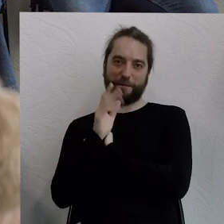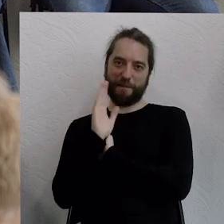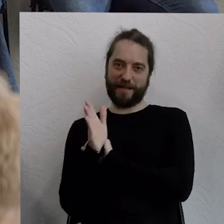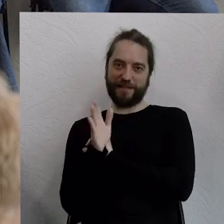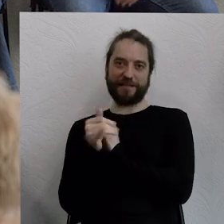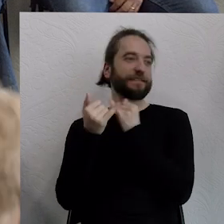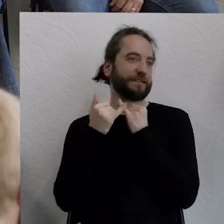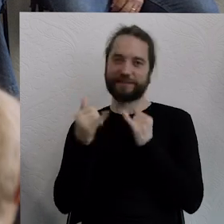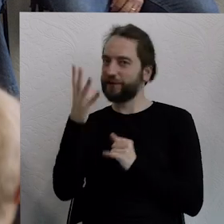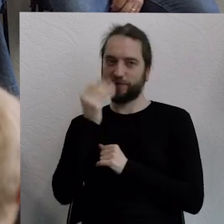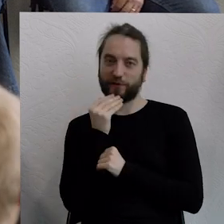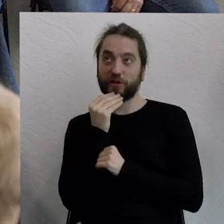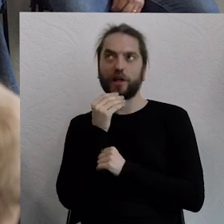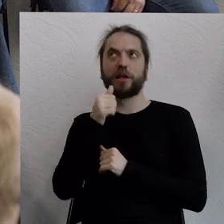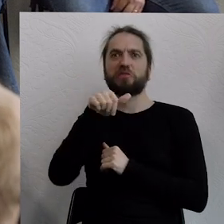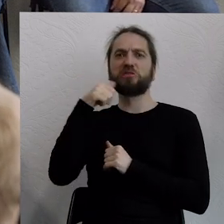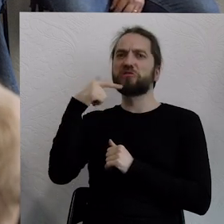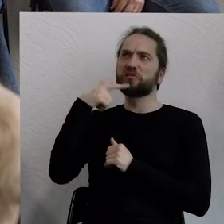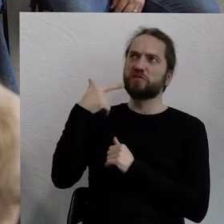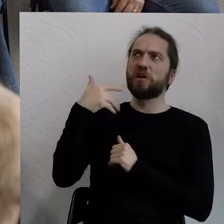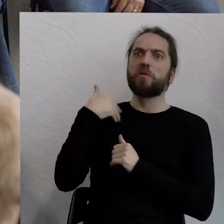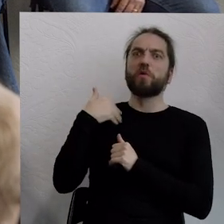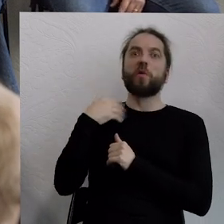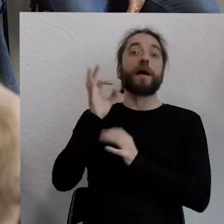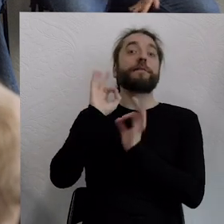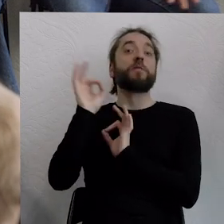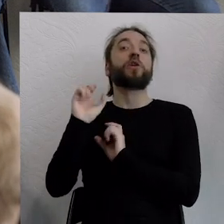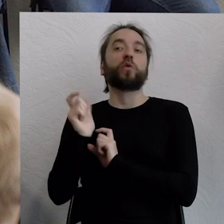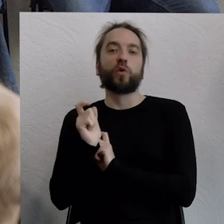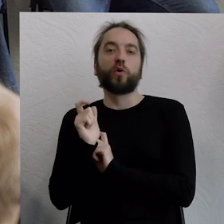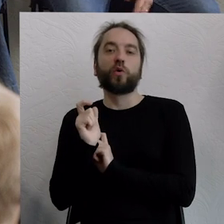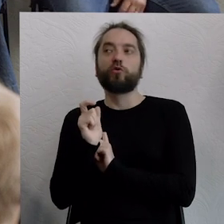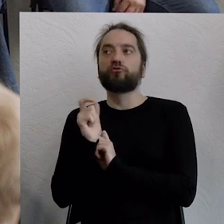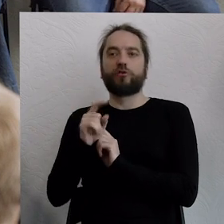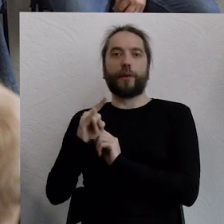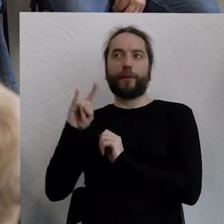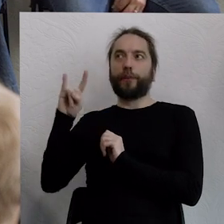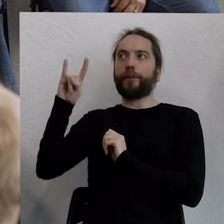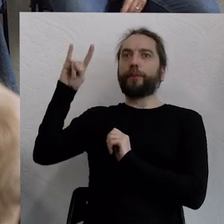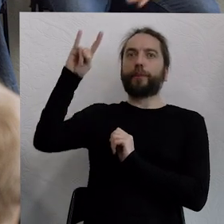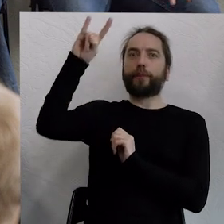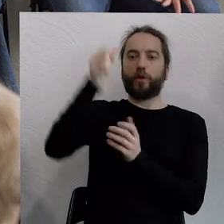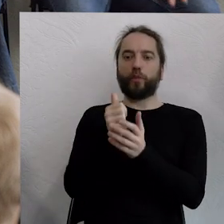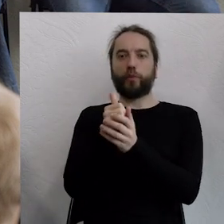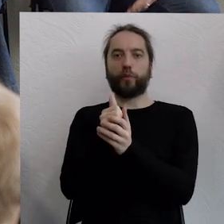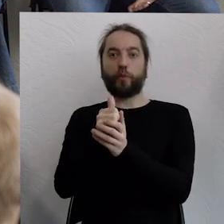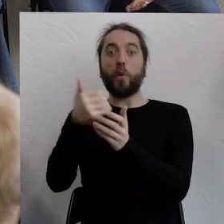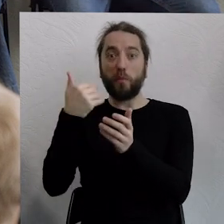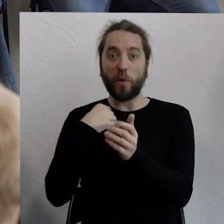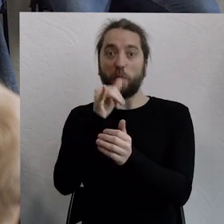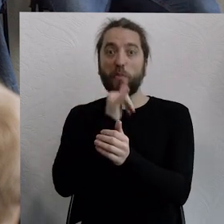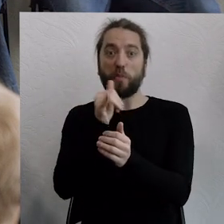Też dosłownie tydzień czy dwa tygodnie temu gruchnęła informacja, że już pilot myśliwca przeprowadził test bojowy